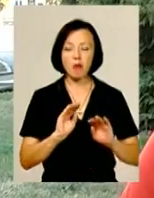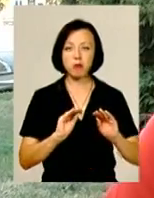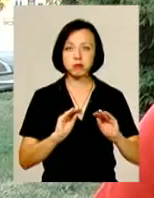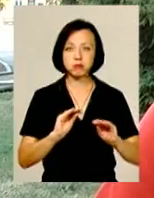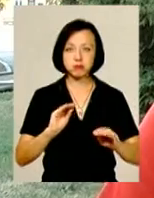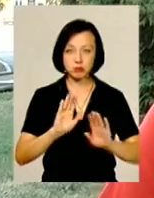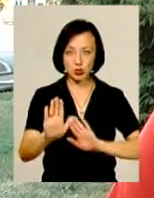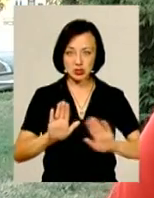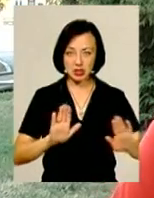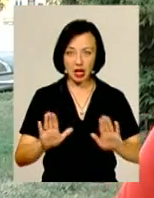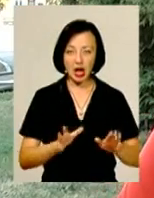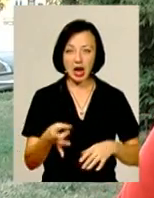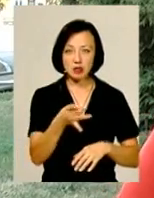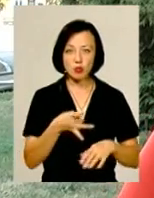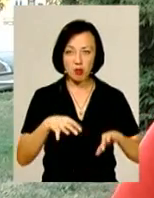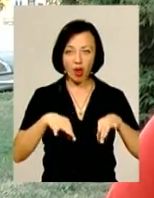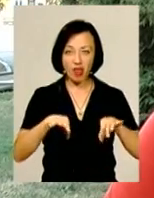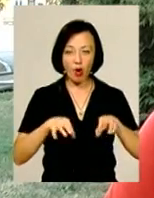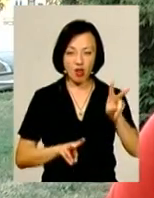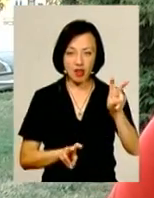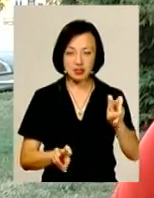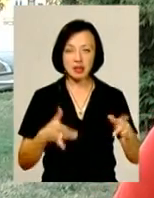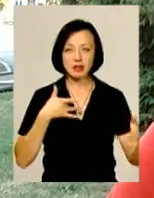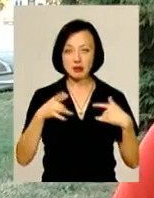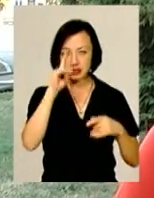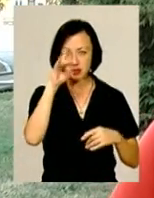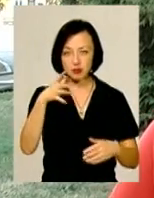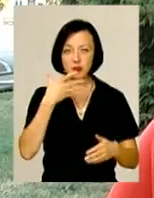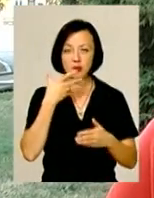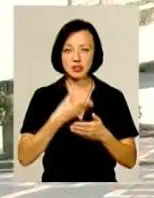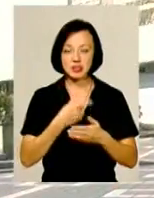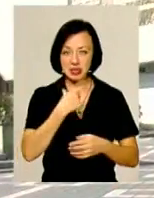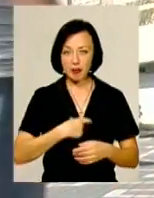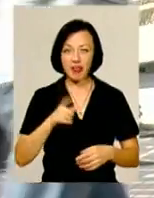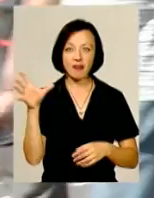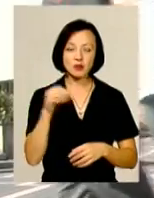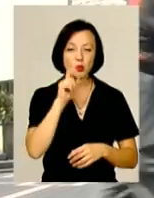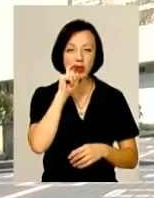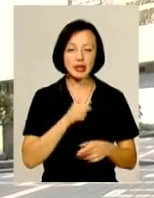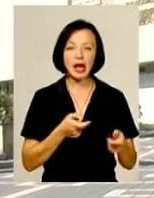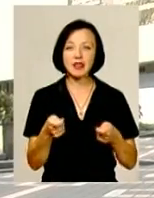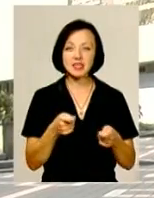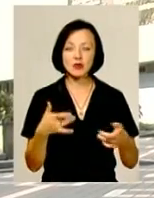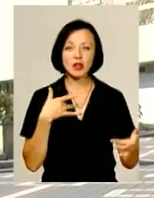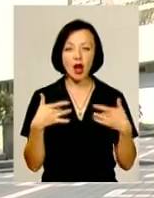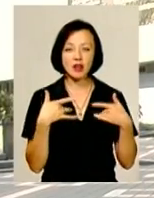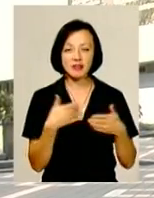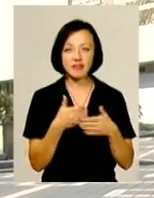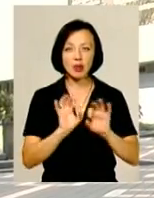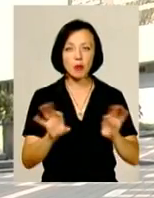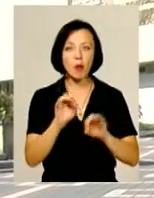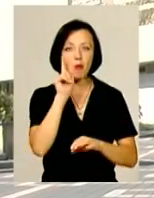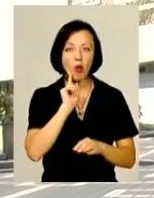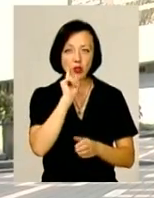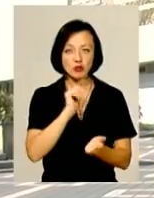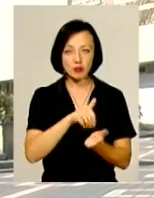і одразу театр заявив про себе на всю Україну. Керівництво ж Муздрамтеатру від коментарів поки що